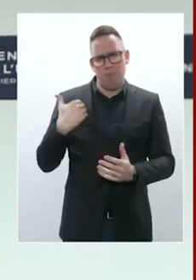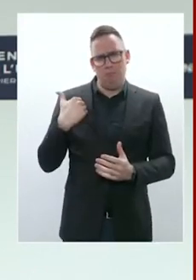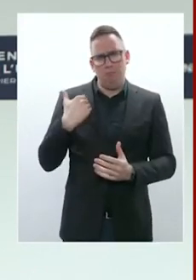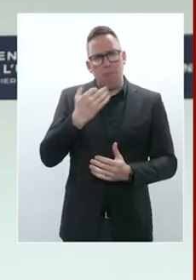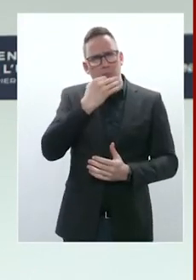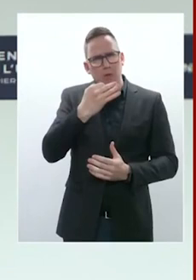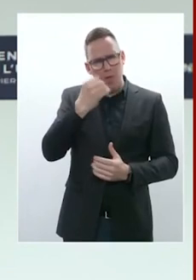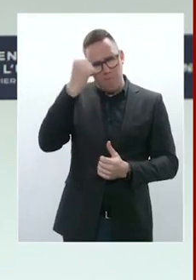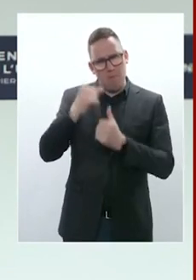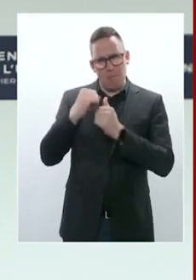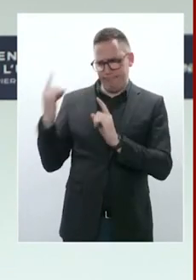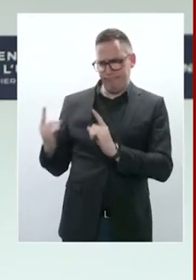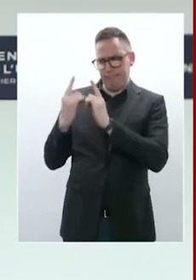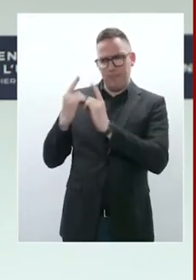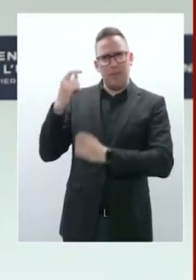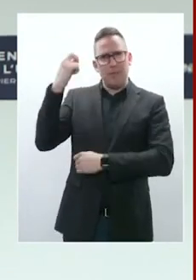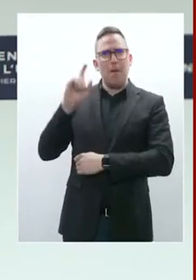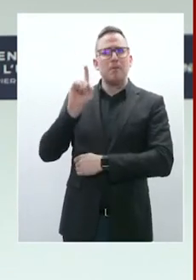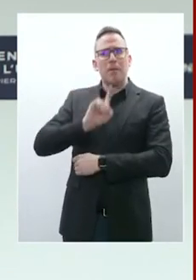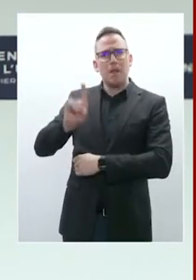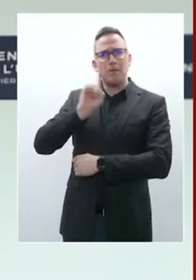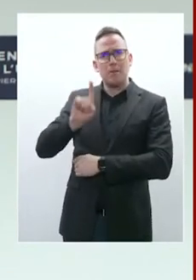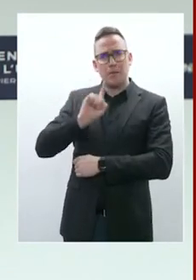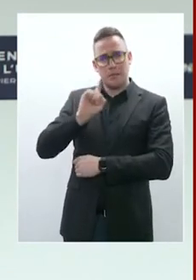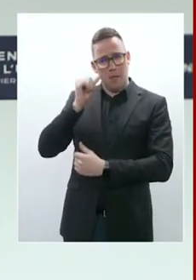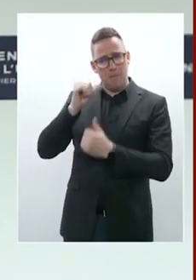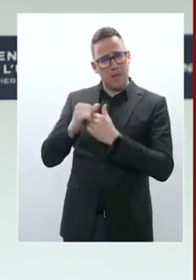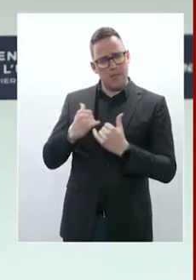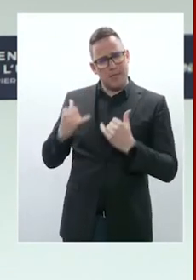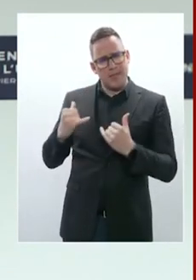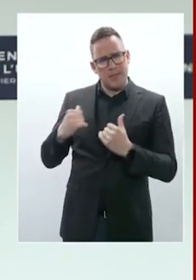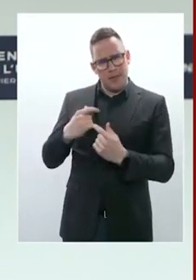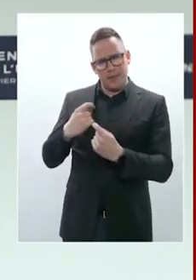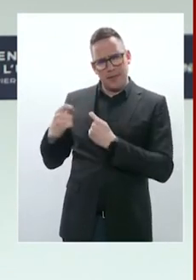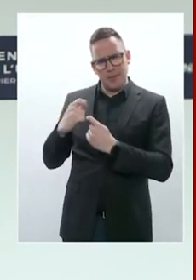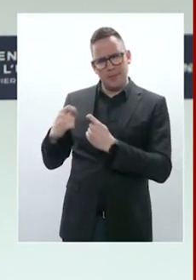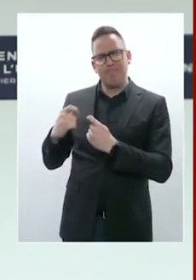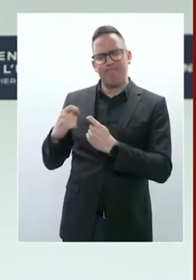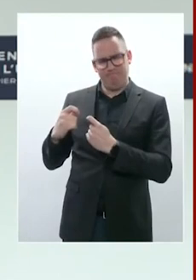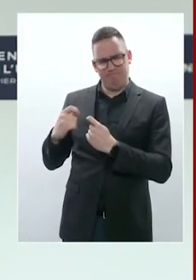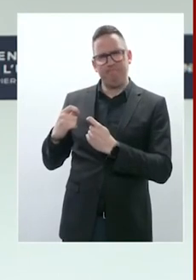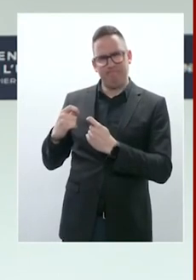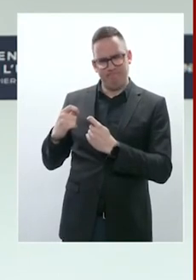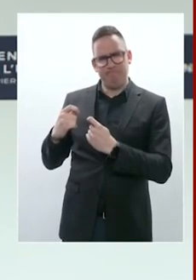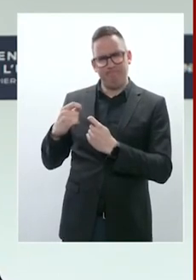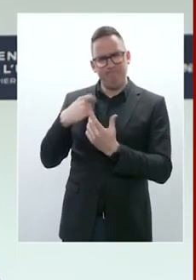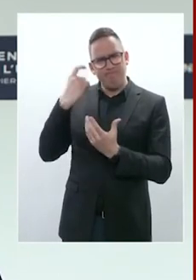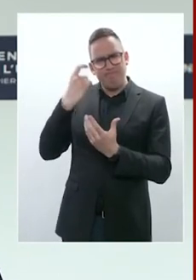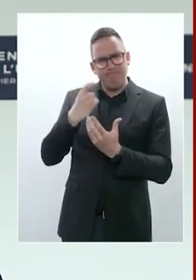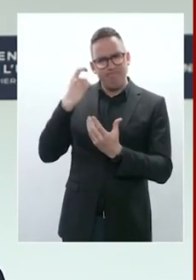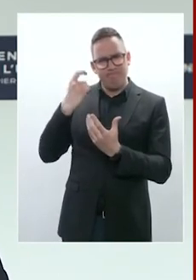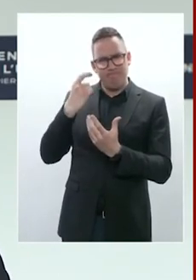dans cette salle même, à savoir le changement de posture à nos yeux de la Russie. Je